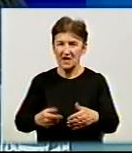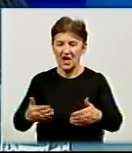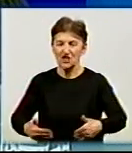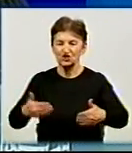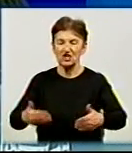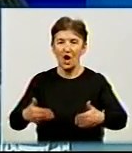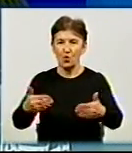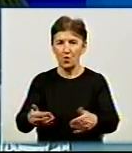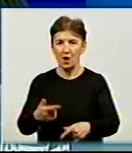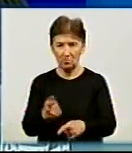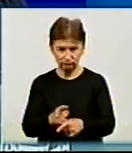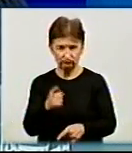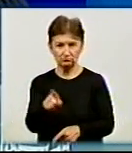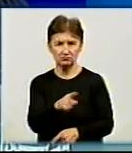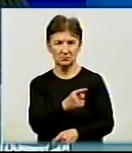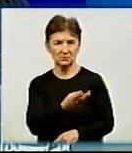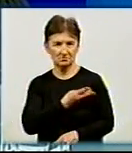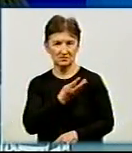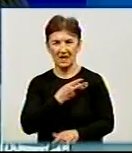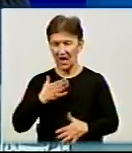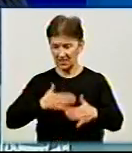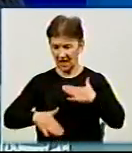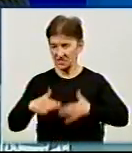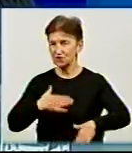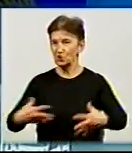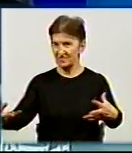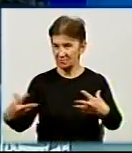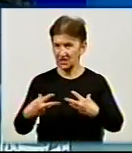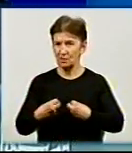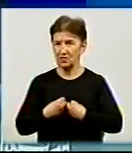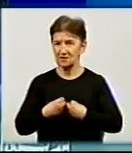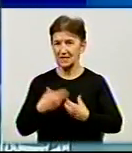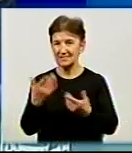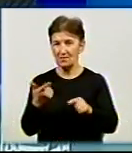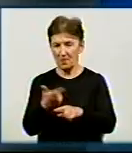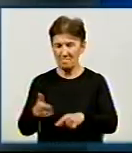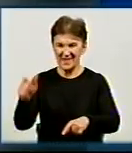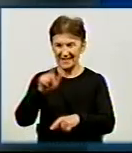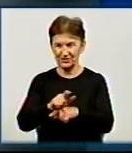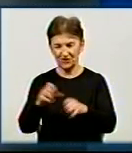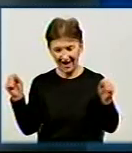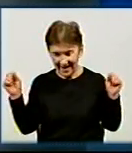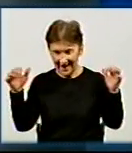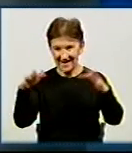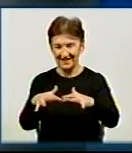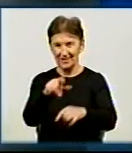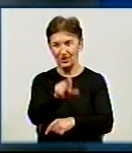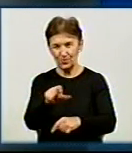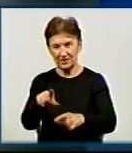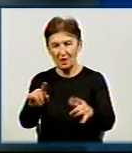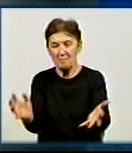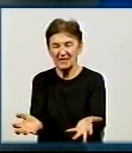спонукали наших болівальників, вони радісно це все сприймають. Якби ще більше тільки глядачів ходило і підтримувало Олександрію. А на